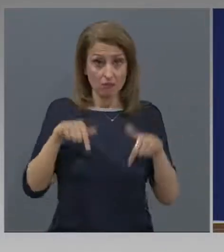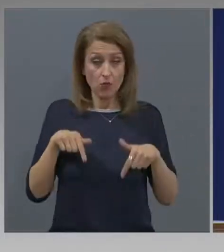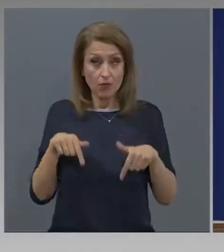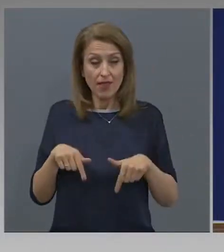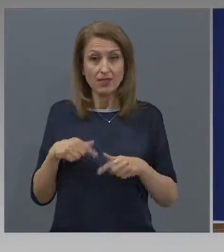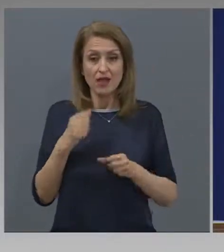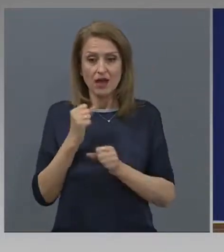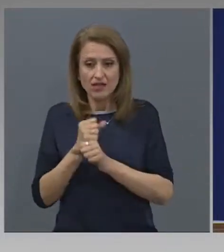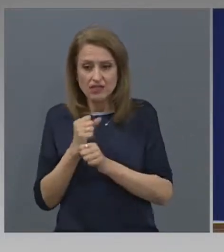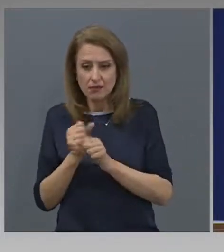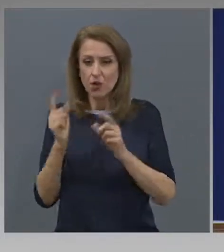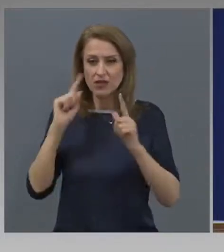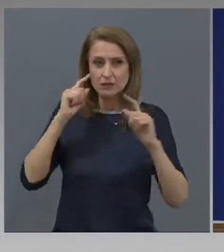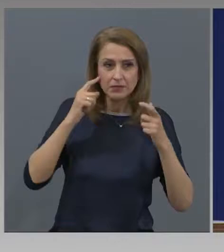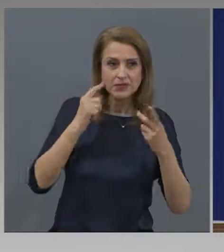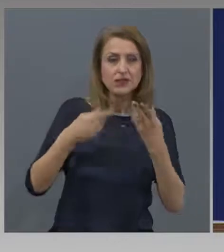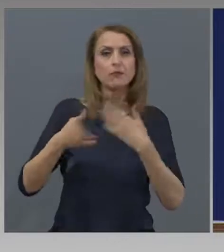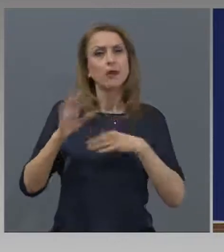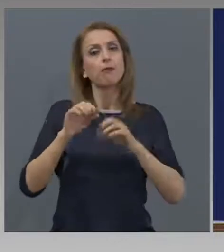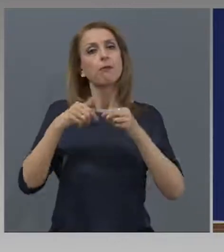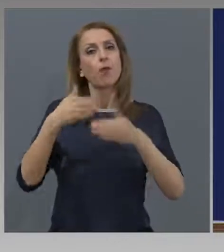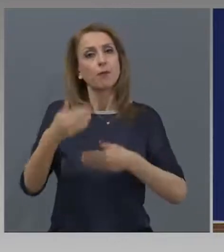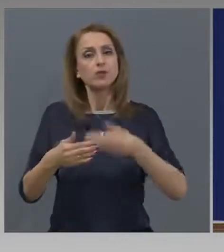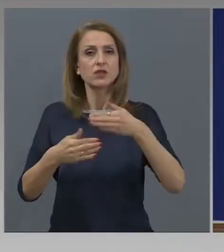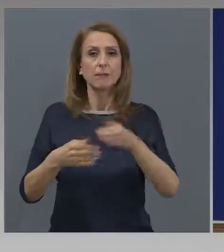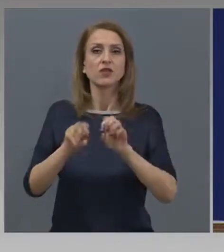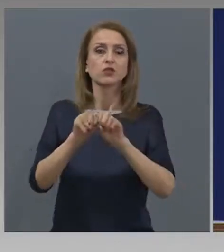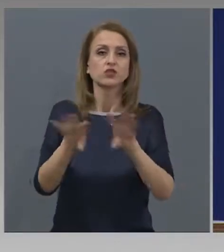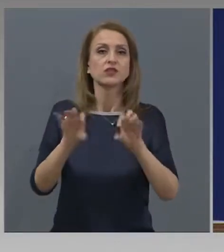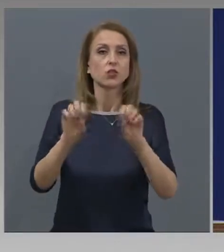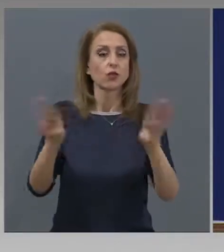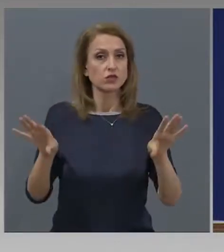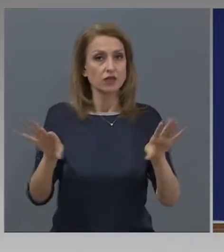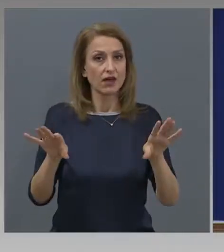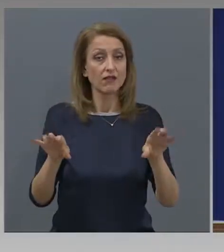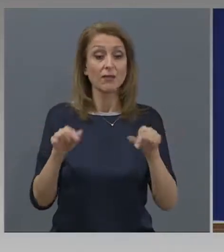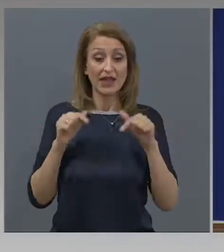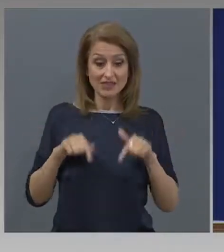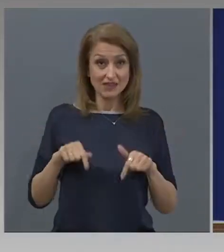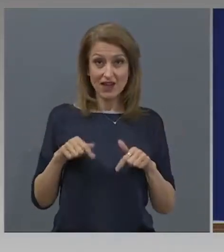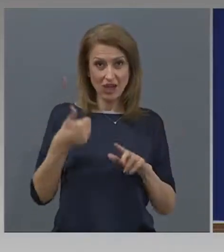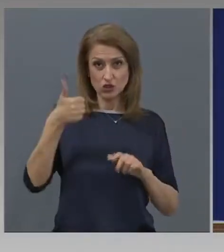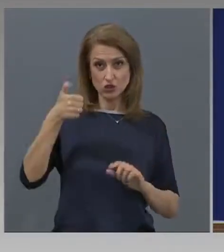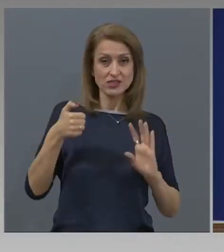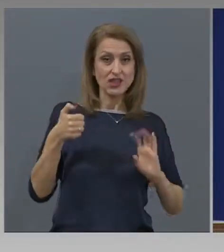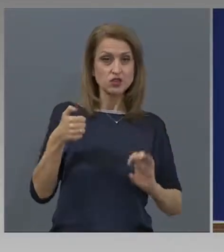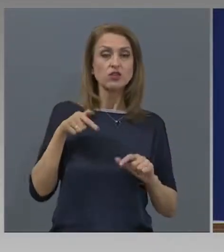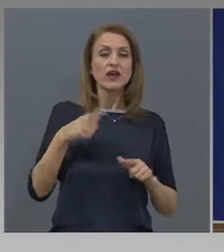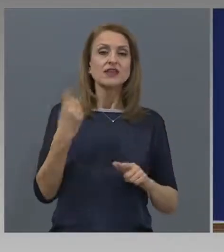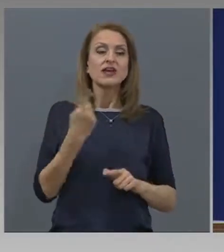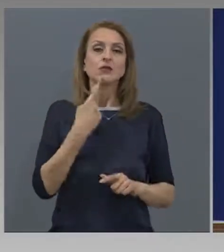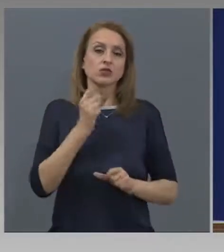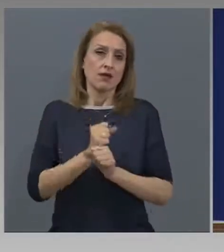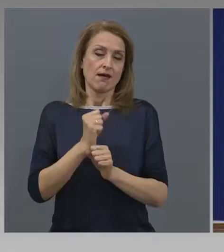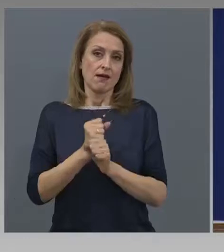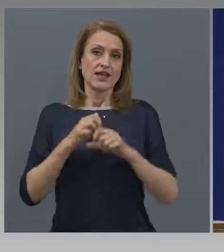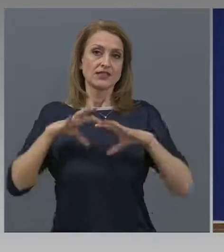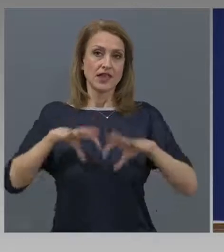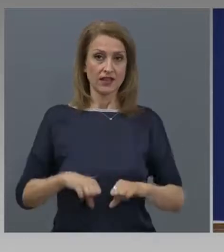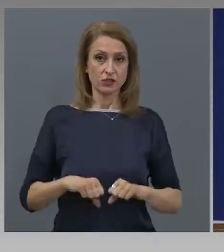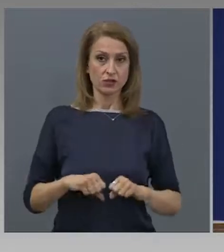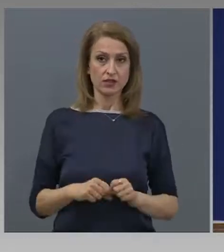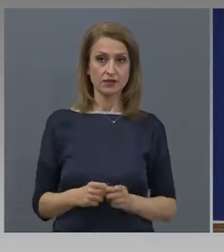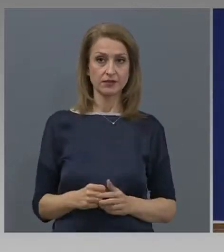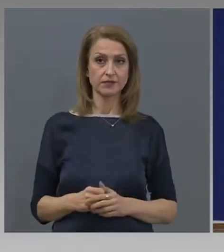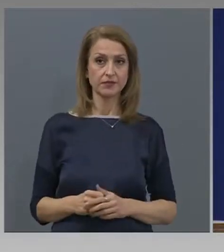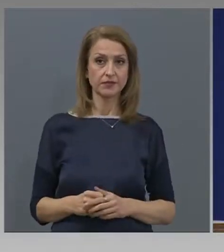разработват и ще бъдат поетапно обявявани. Тази мярка е мярка само за заедост. Значи във програма Хоризонта ви попитам за